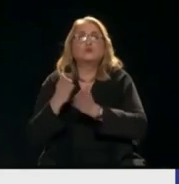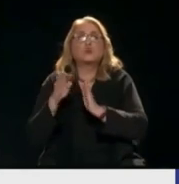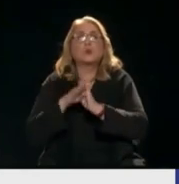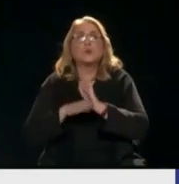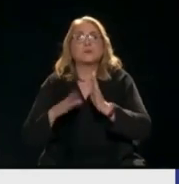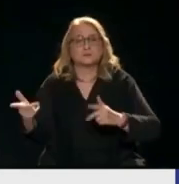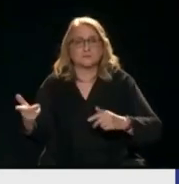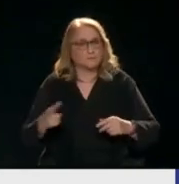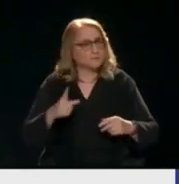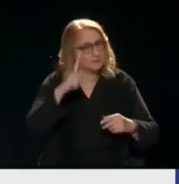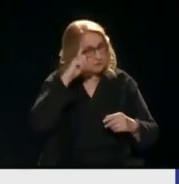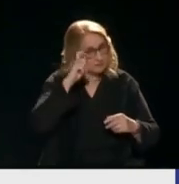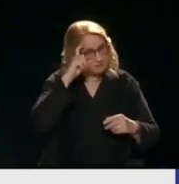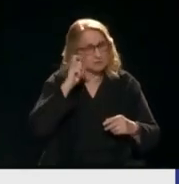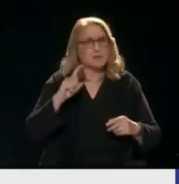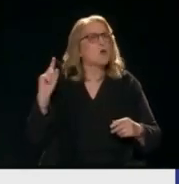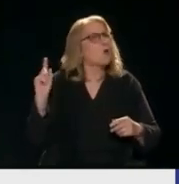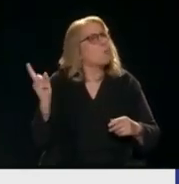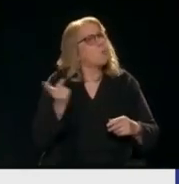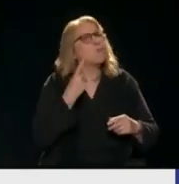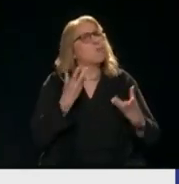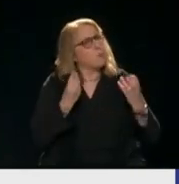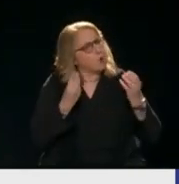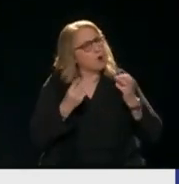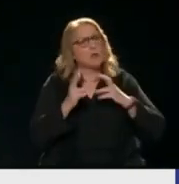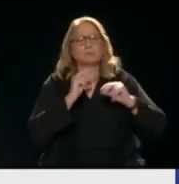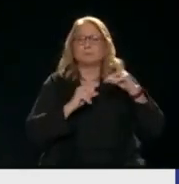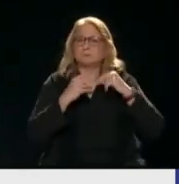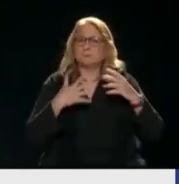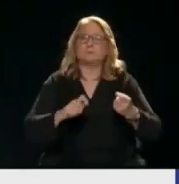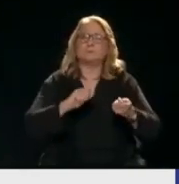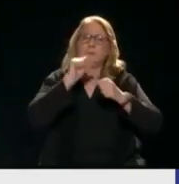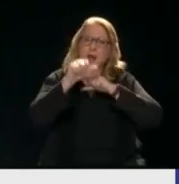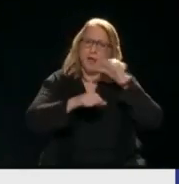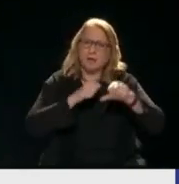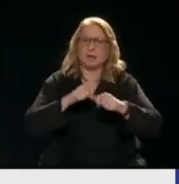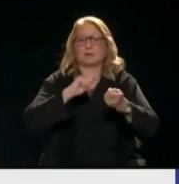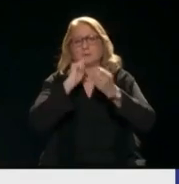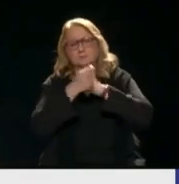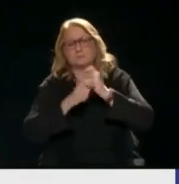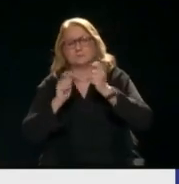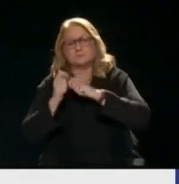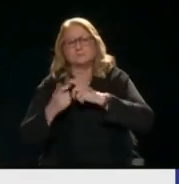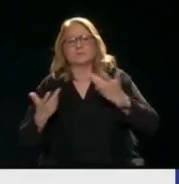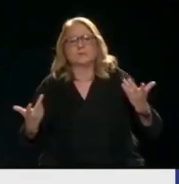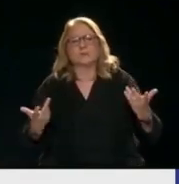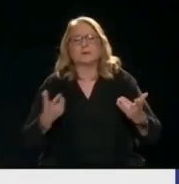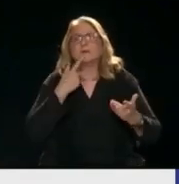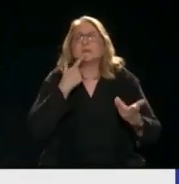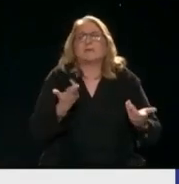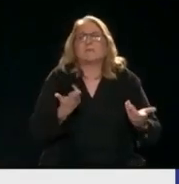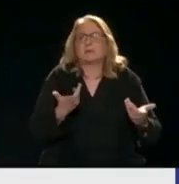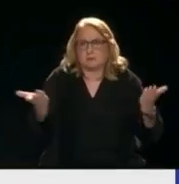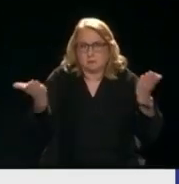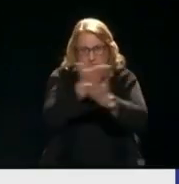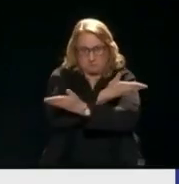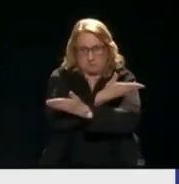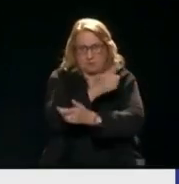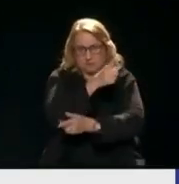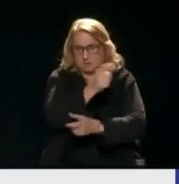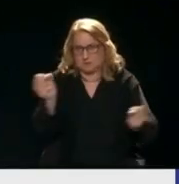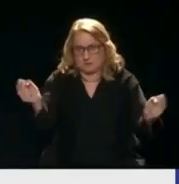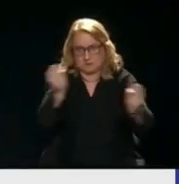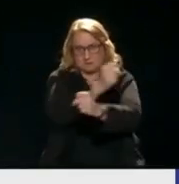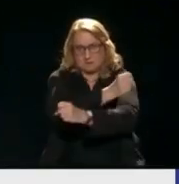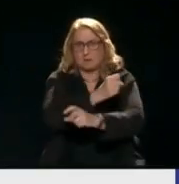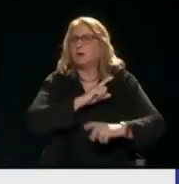λέω και μεταρρυθμίση Πολλοί έχουν μιλήσει για αλλαγή Τι εννοείται αλλαγή να αλλάξουμε ρούχα Τι εννοείται θα αλλάξε εσύ με εσύ Μιλάνε